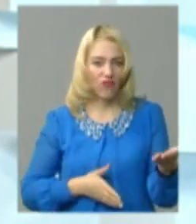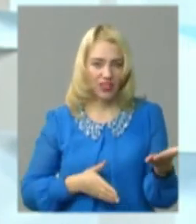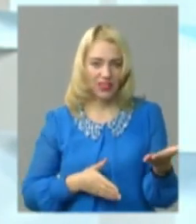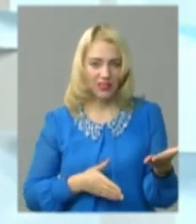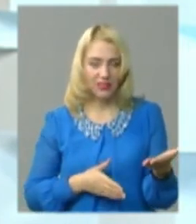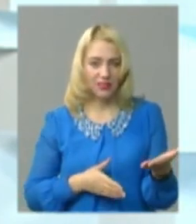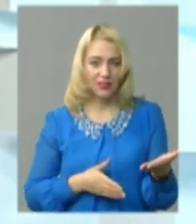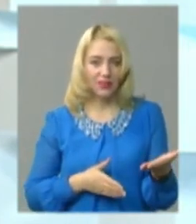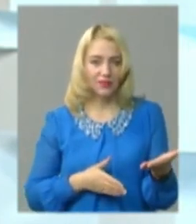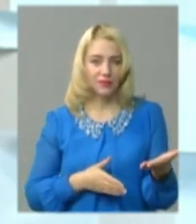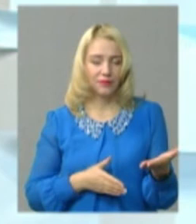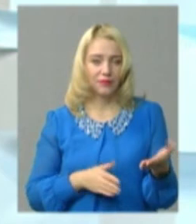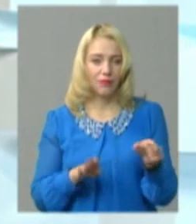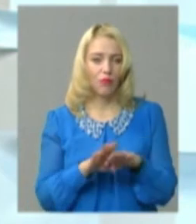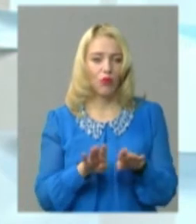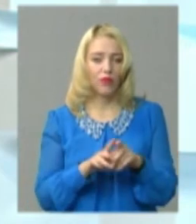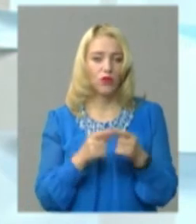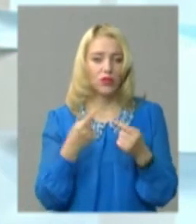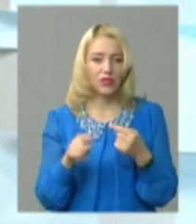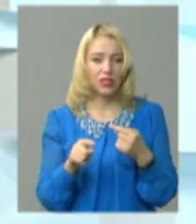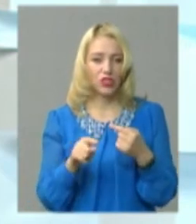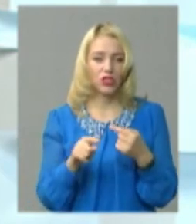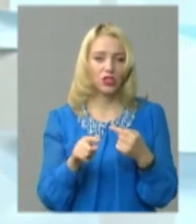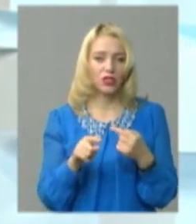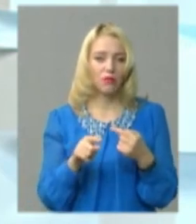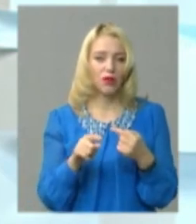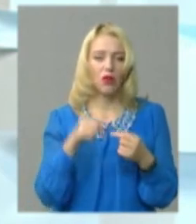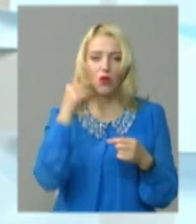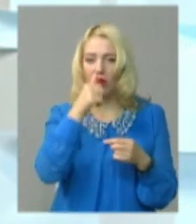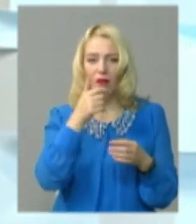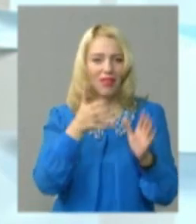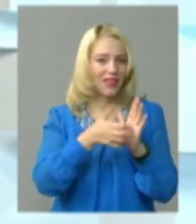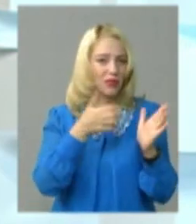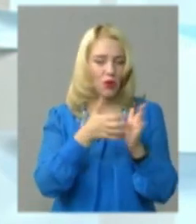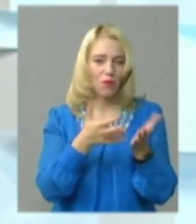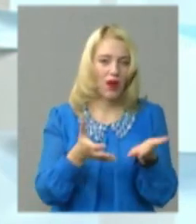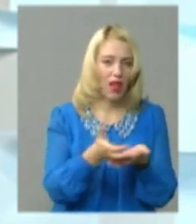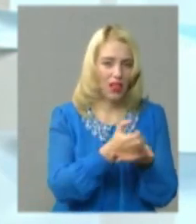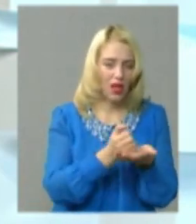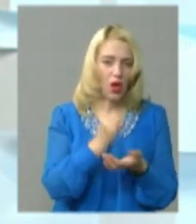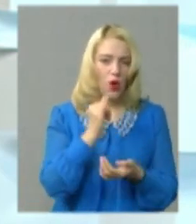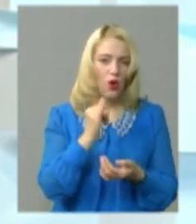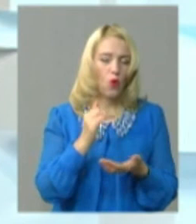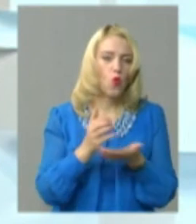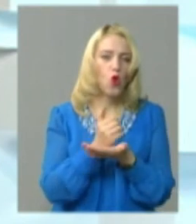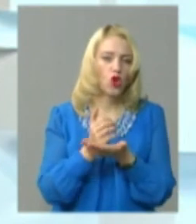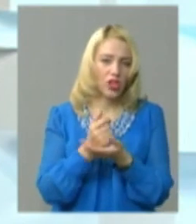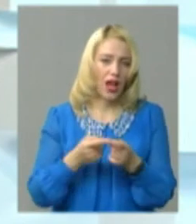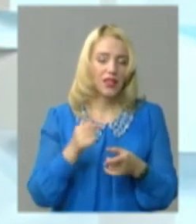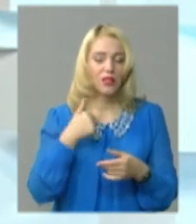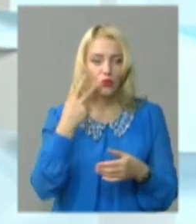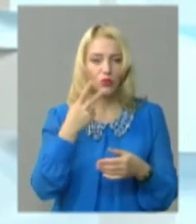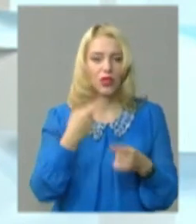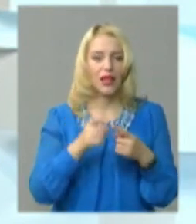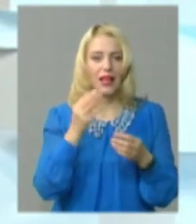порівняно з іншими руками не добрали урожаї. Того, я думаю, що оцей показник